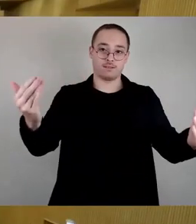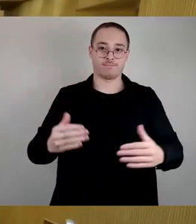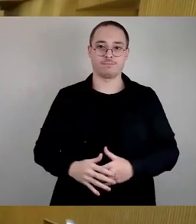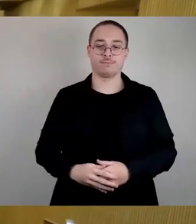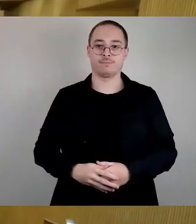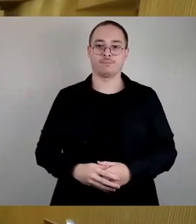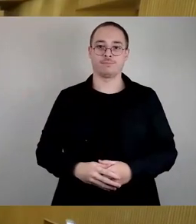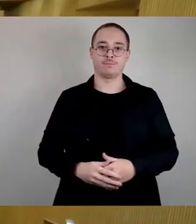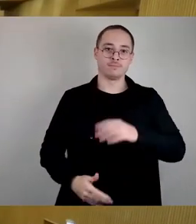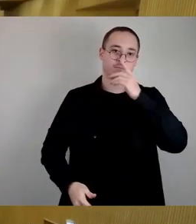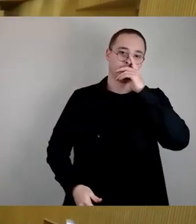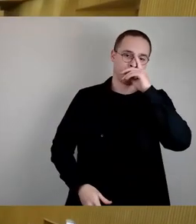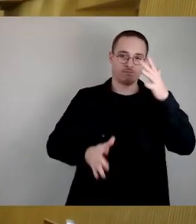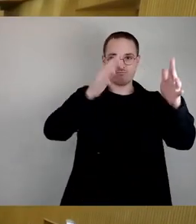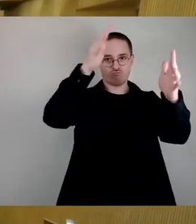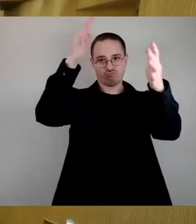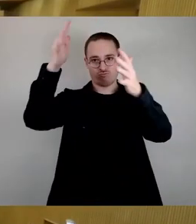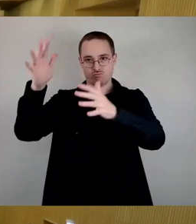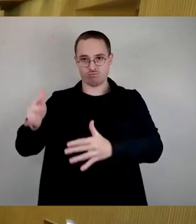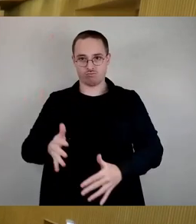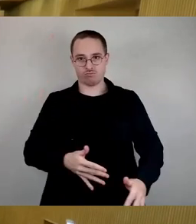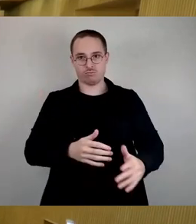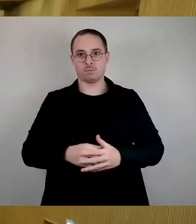So, weitere Wortmeldung, Herr Dazinski.